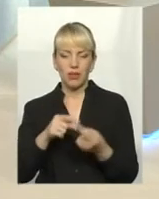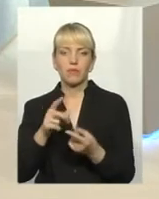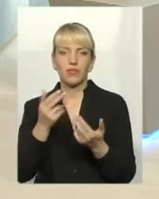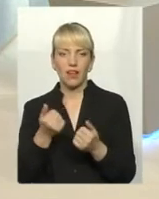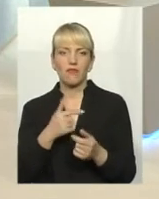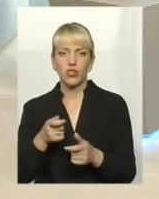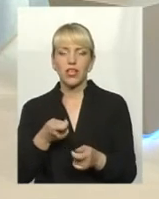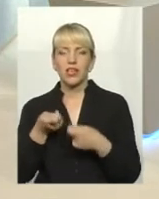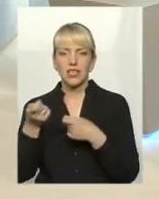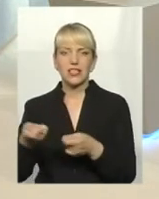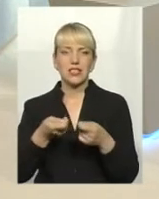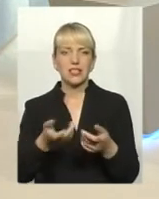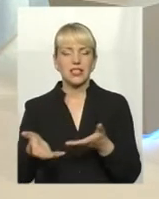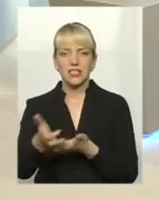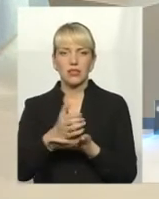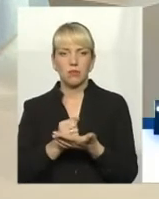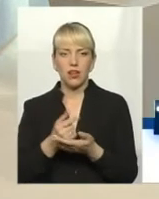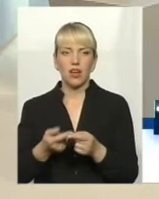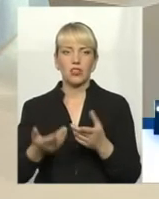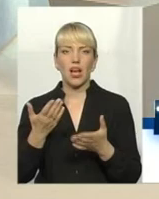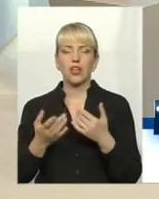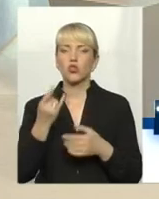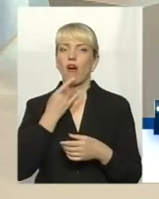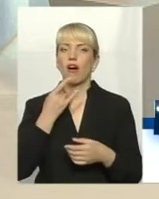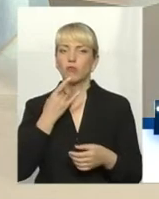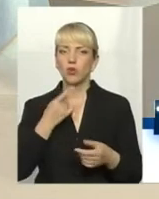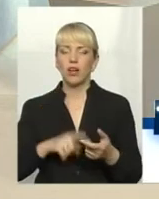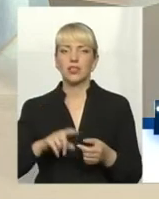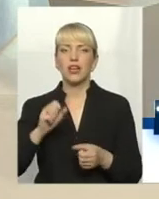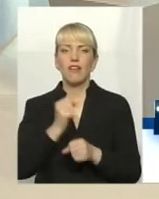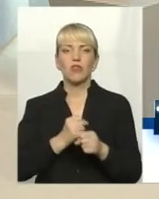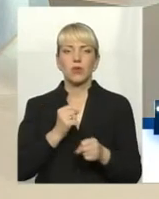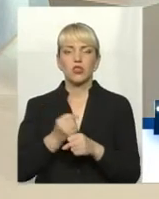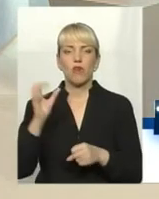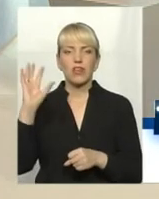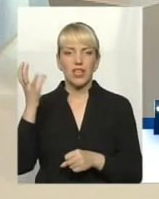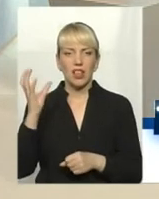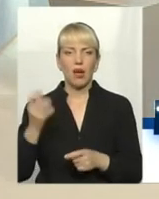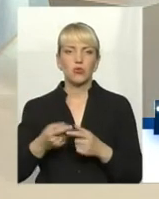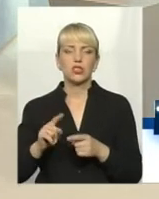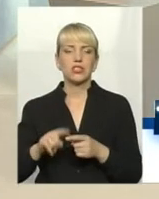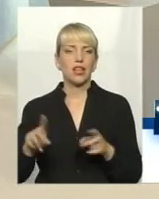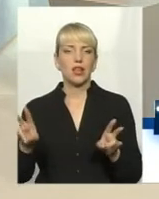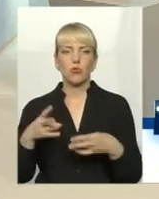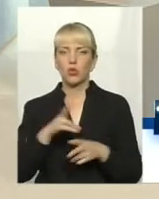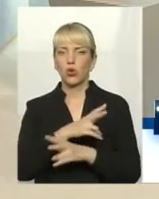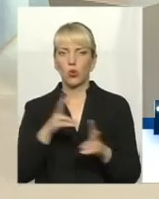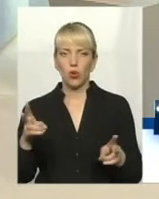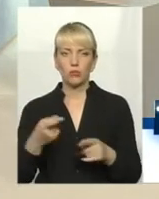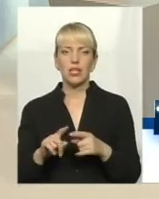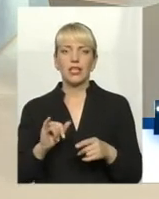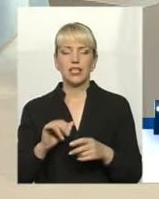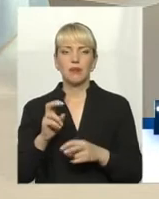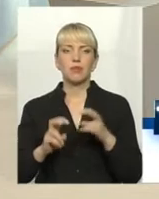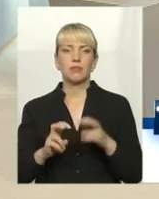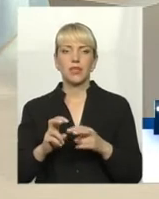відпрацьоване, акумулятори, батарейки, відпрацьоване лампи, вони нікому не потрібні. Підприємства, суб'єкти